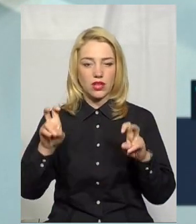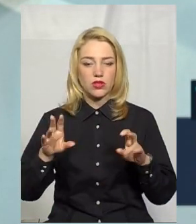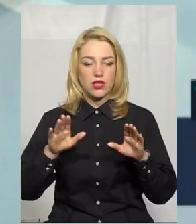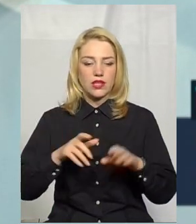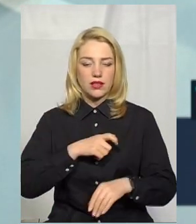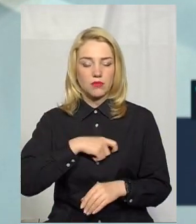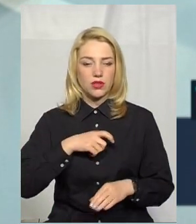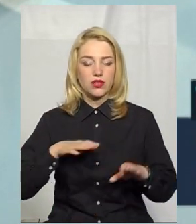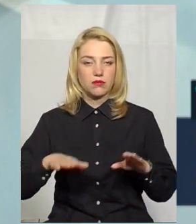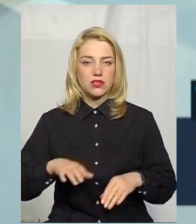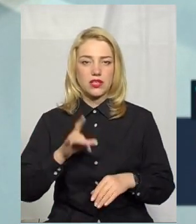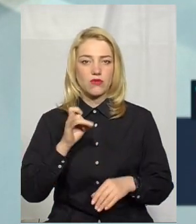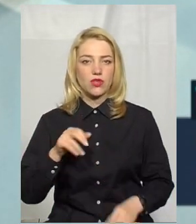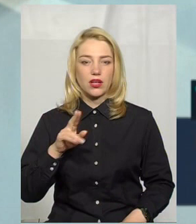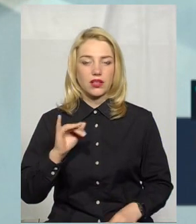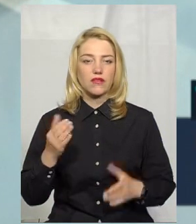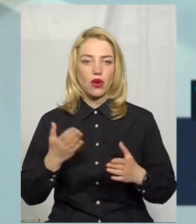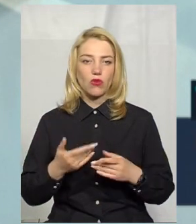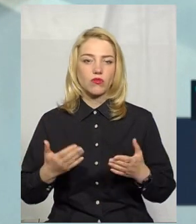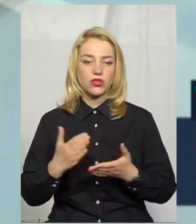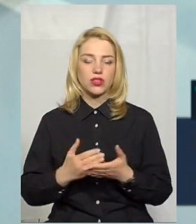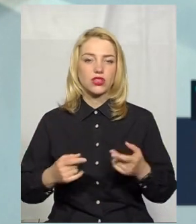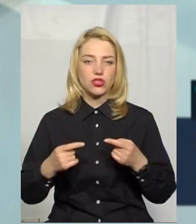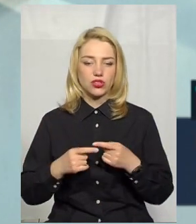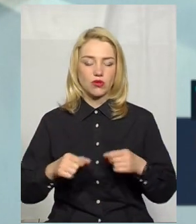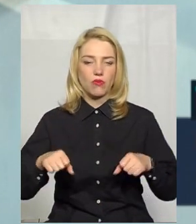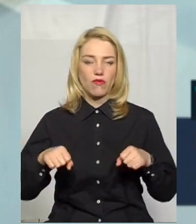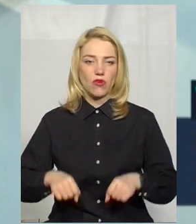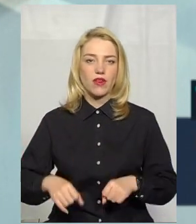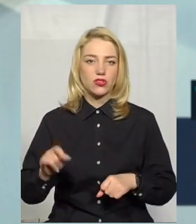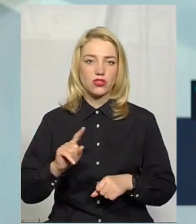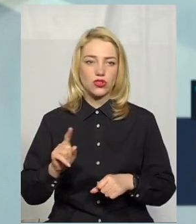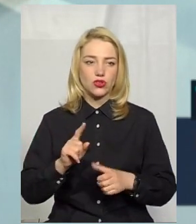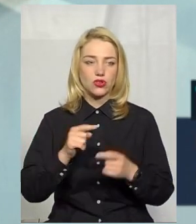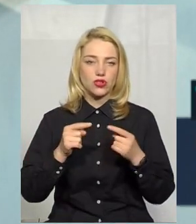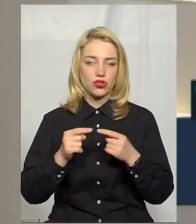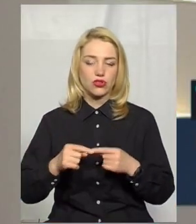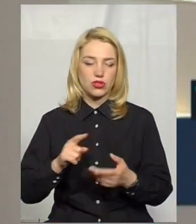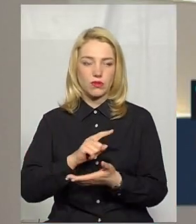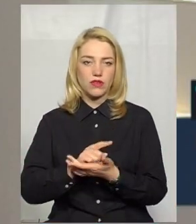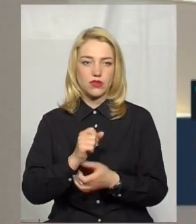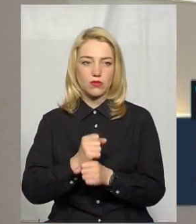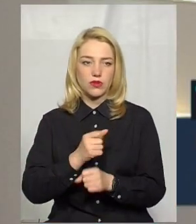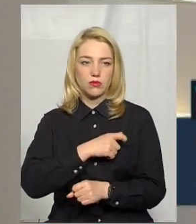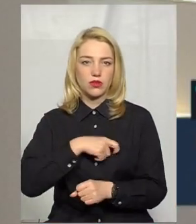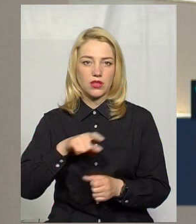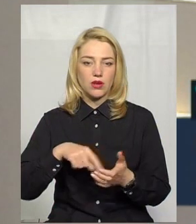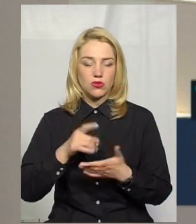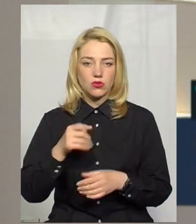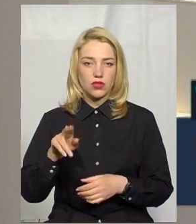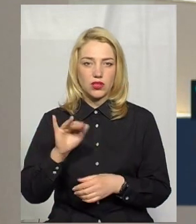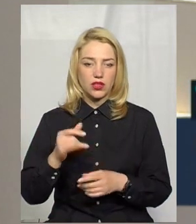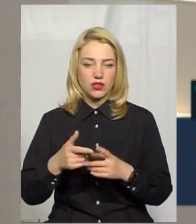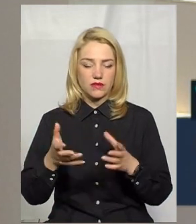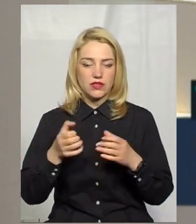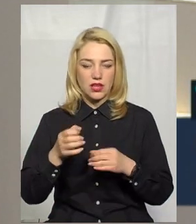місцевої ради, в якому є чітко повноваження і чітко, що зобов'язаний робити депутат міської ради. Взяли